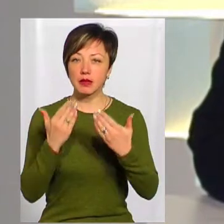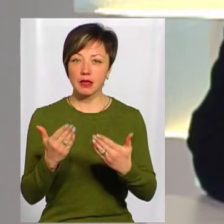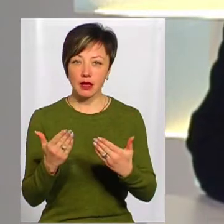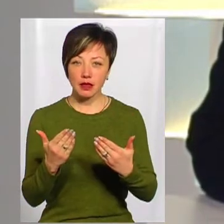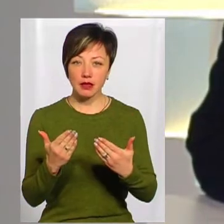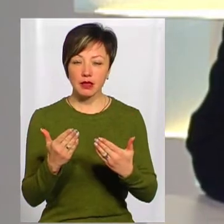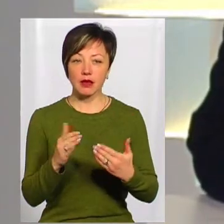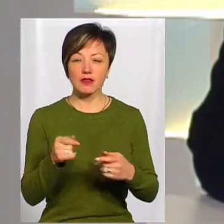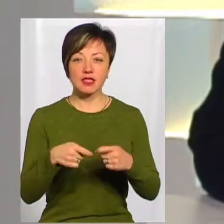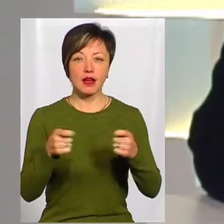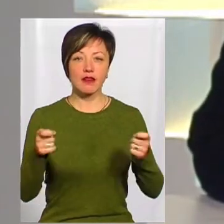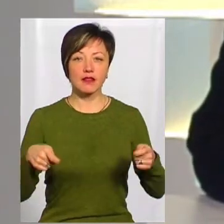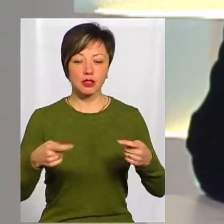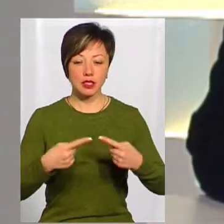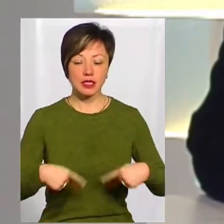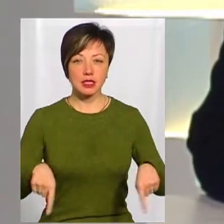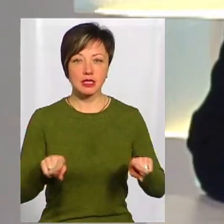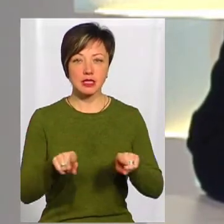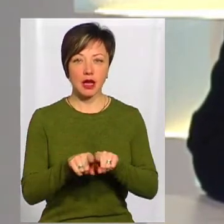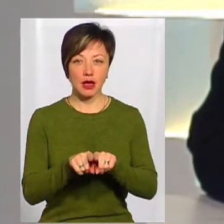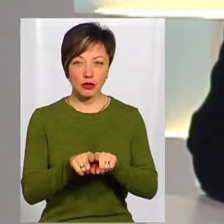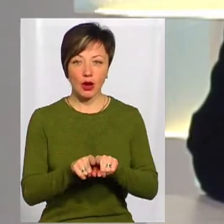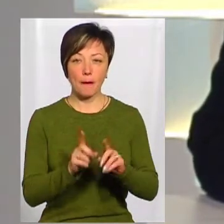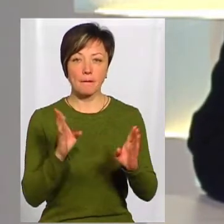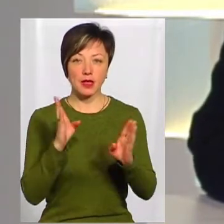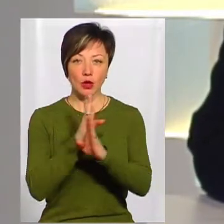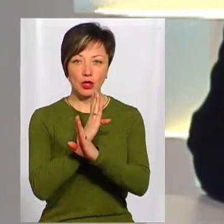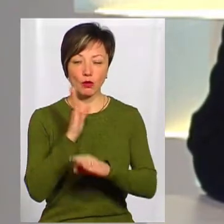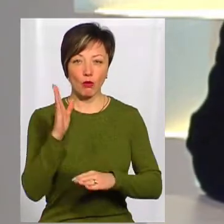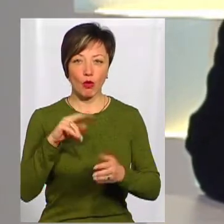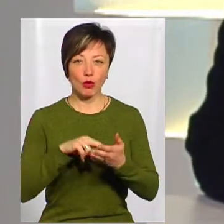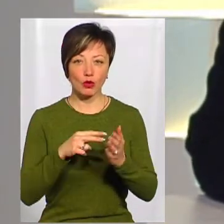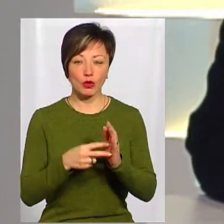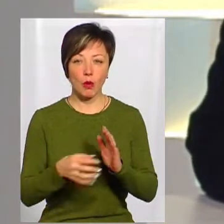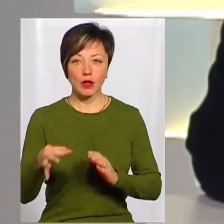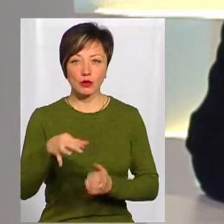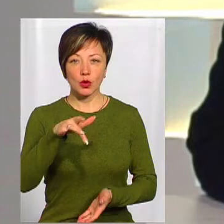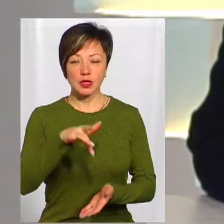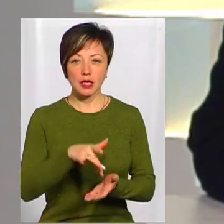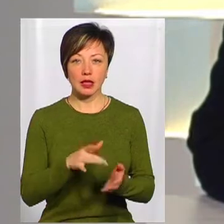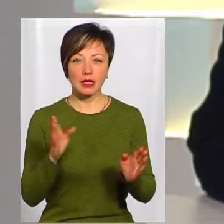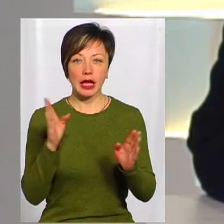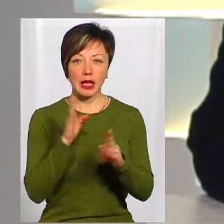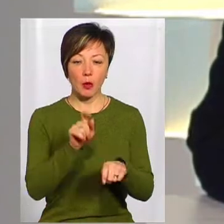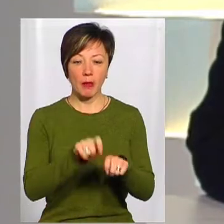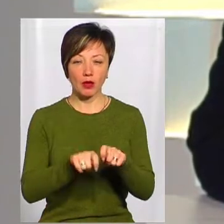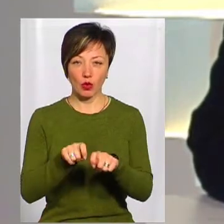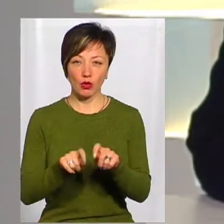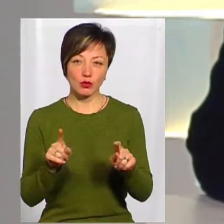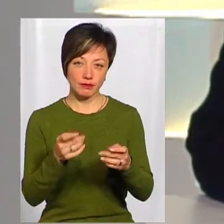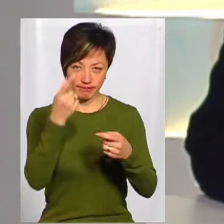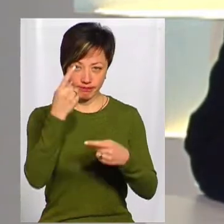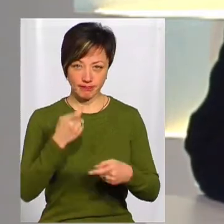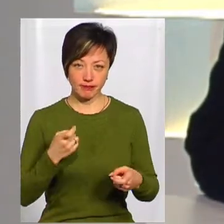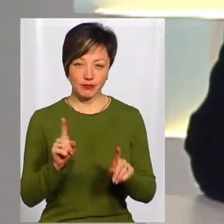у Лесі Ковалишиної, завідувачки сектору метеорологічних прогнозів Хмельницького обласного центру з гідрометеорології. Ось що